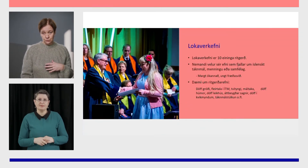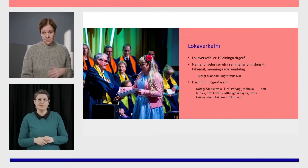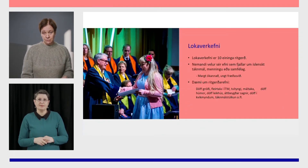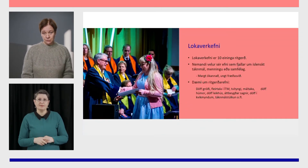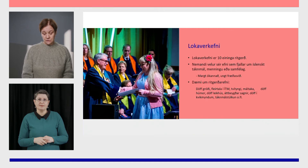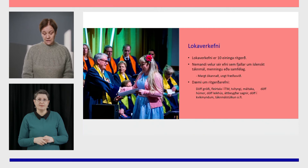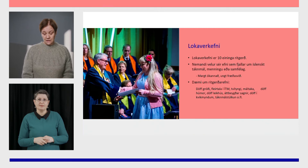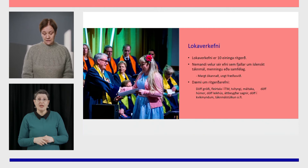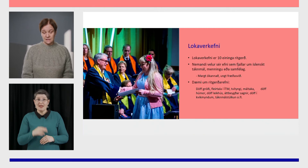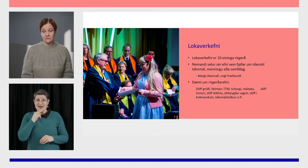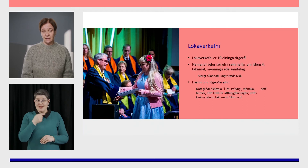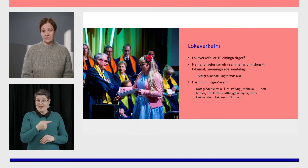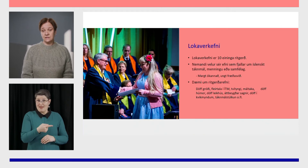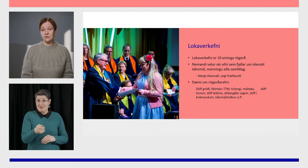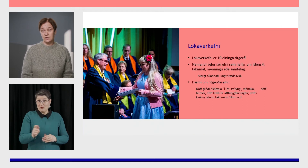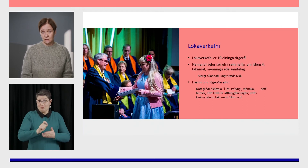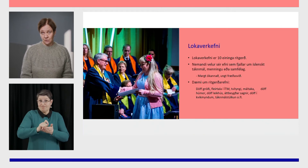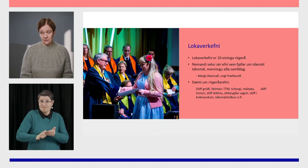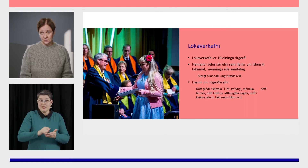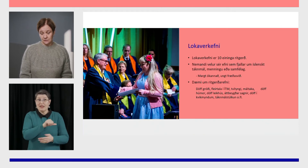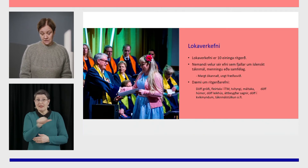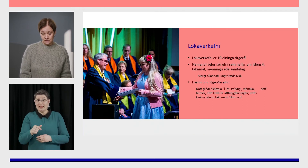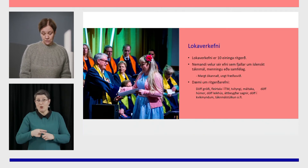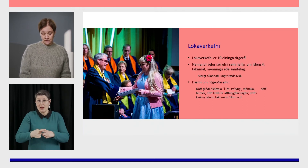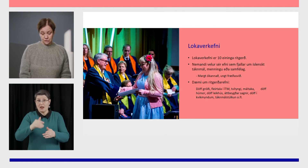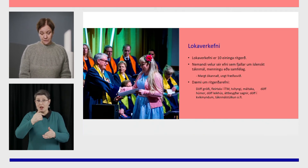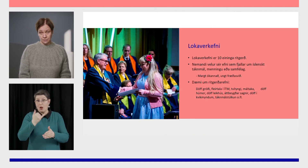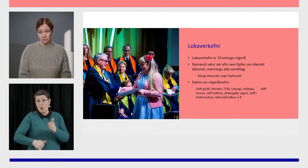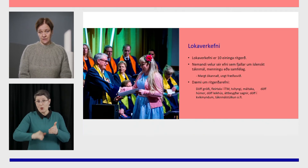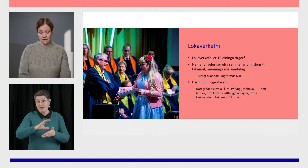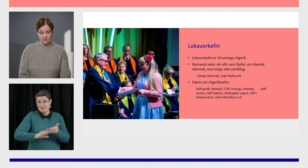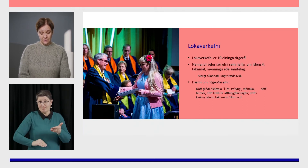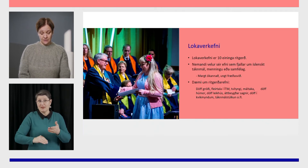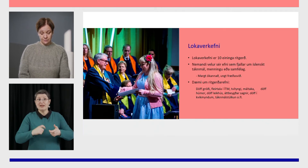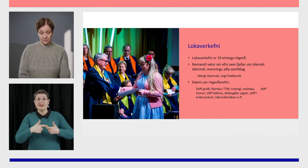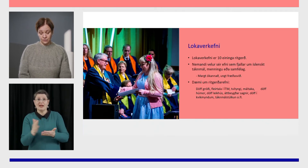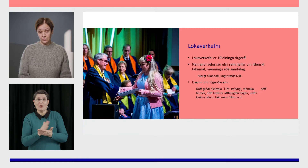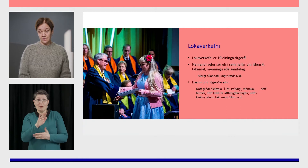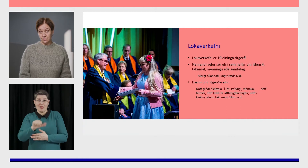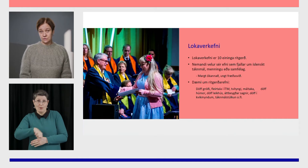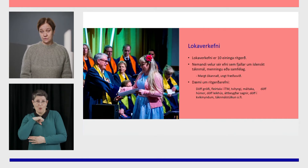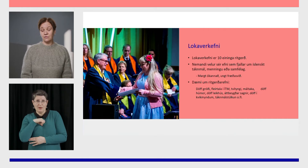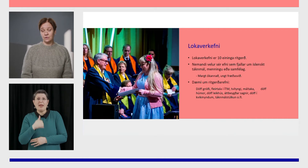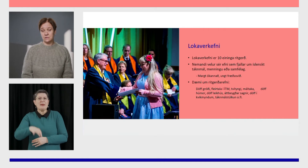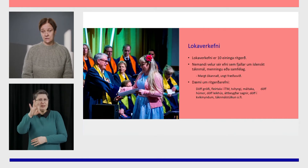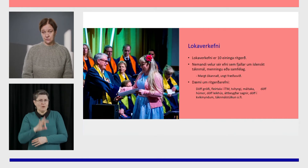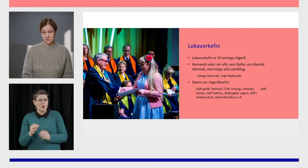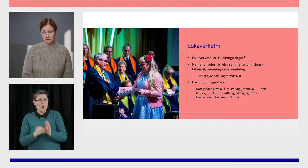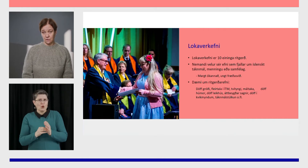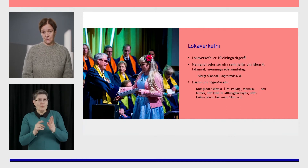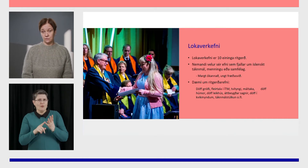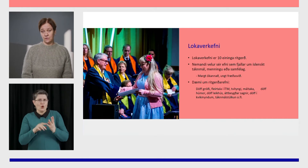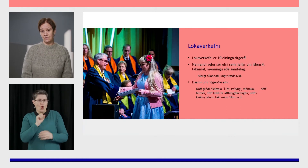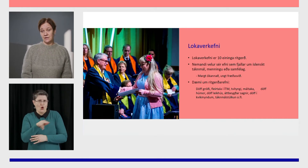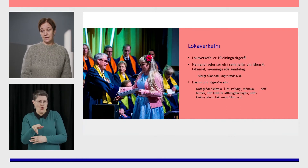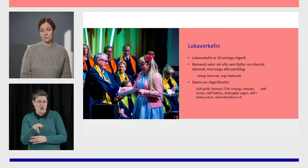Nú, nefnundur skrifa tíu einingar loka rítgerð til þess að ljúka sínu bjöðpró og það er að jafnaði á fjórðamissir eins og ég